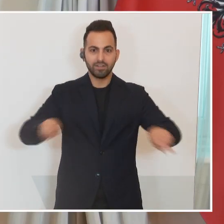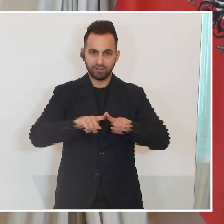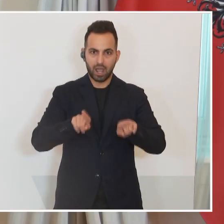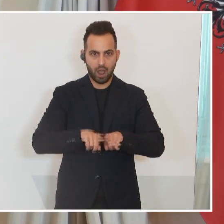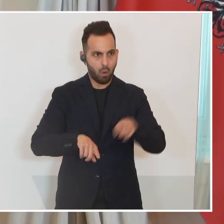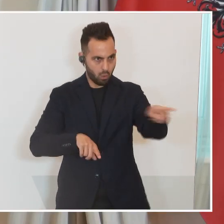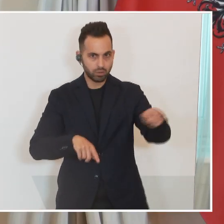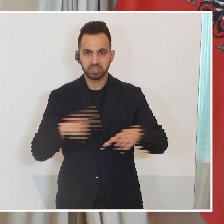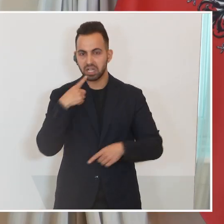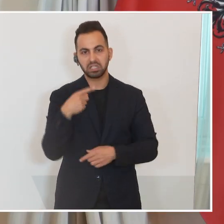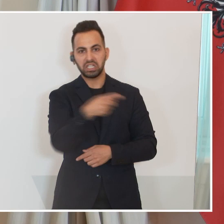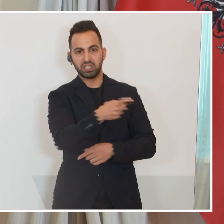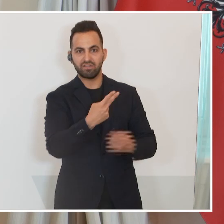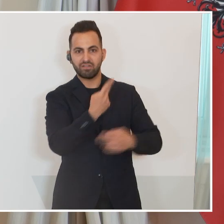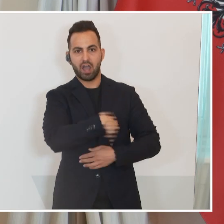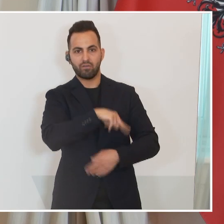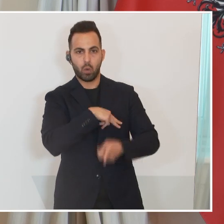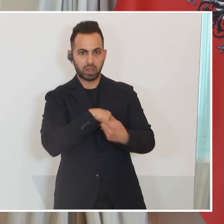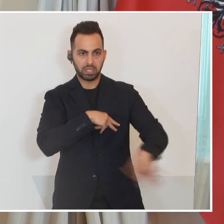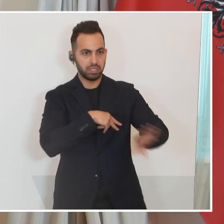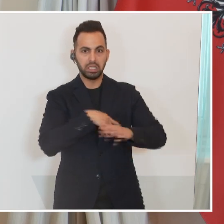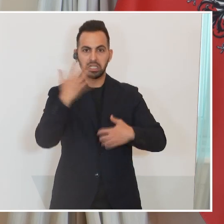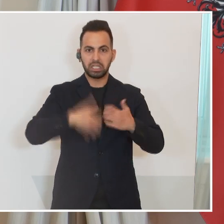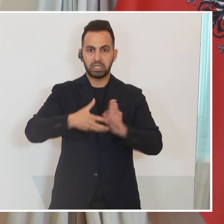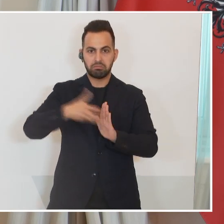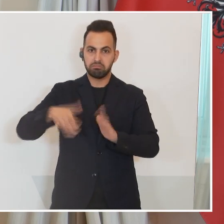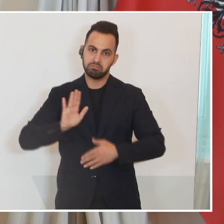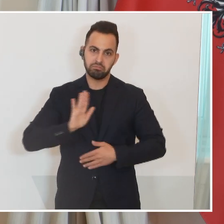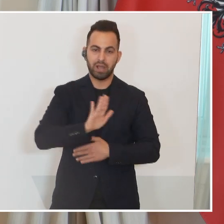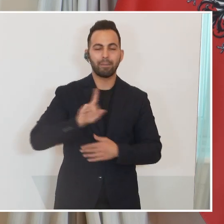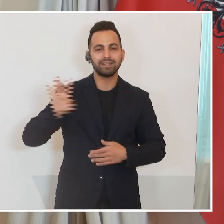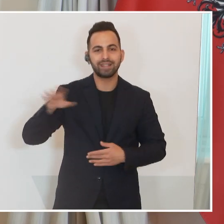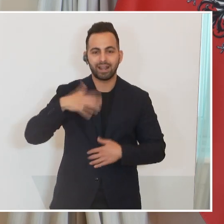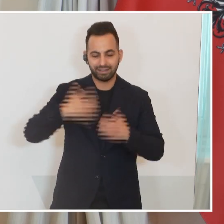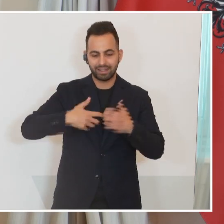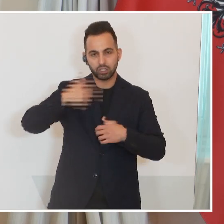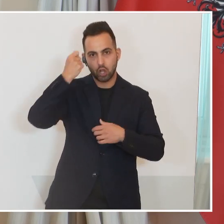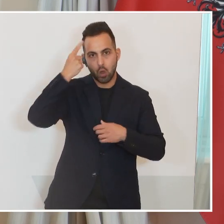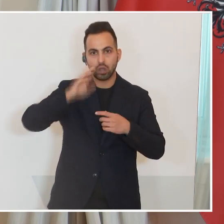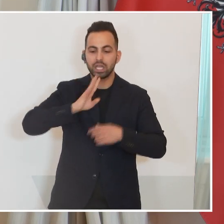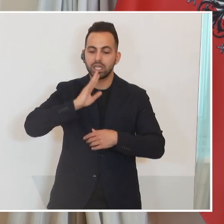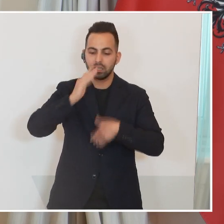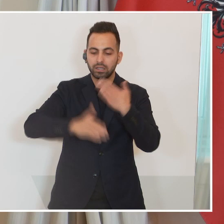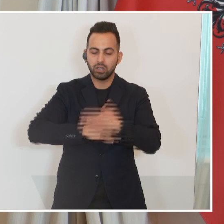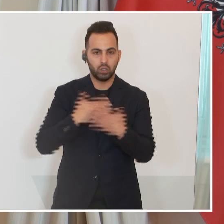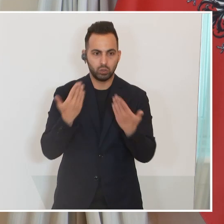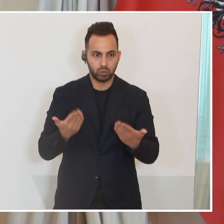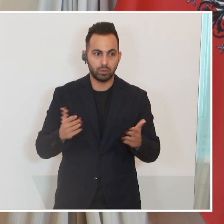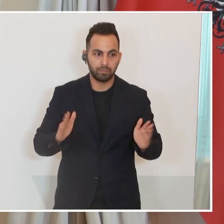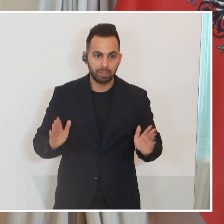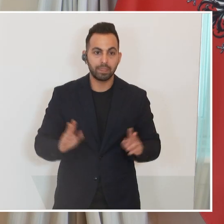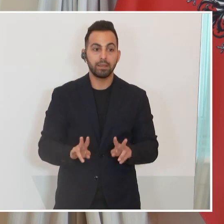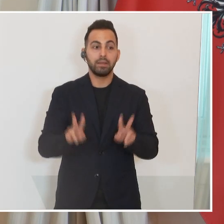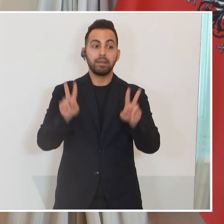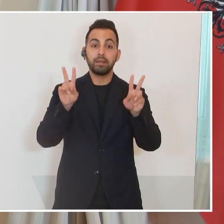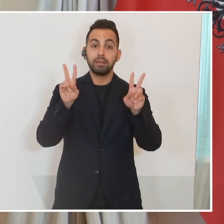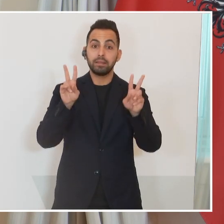dafür verantwortlich seien, dass dieser dann sich dadurch verlängert. Wie gesagt, das ist seine Kriegsrhetorik, seine Kriegslogik. Das Thema,